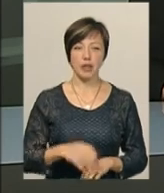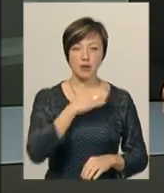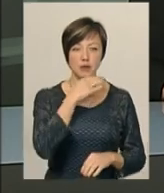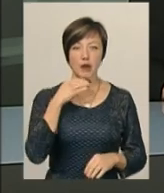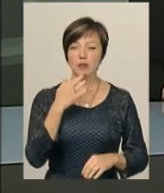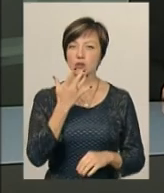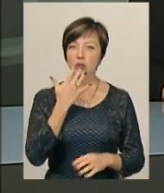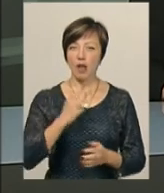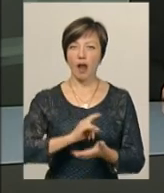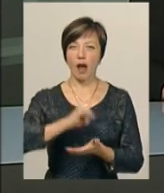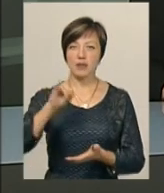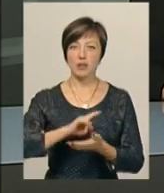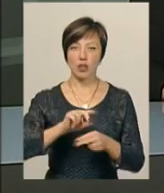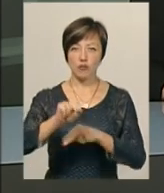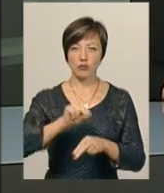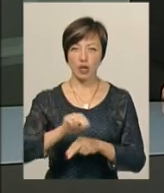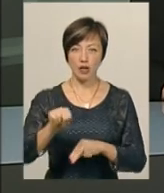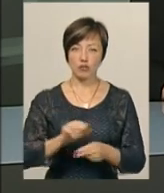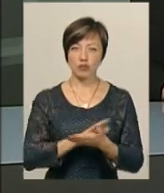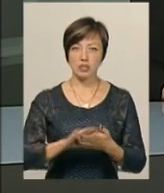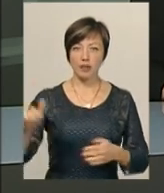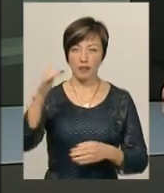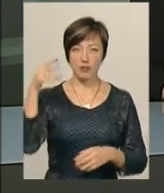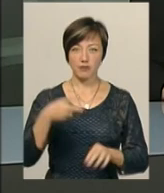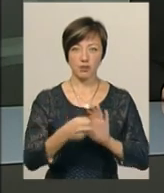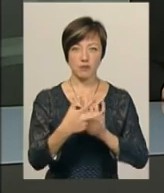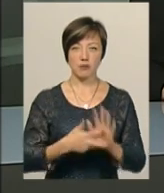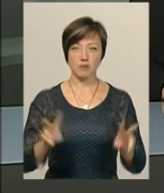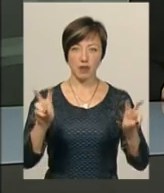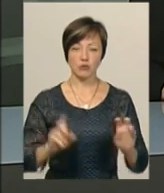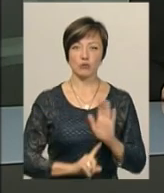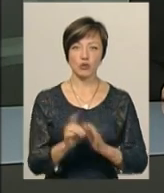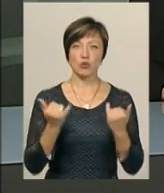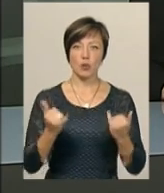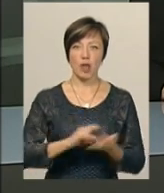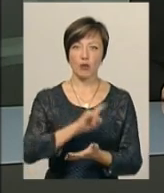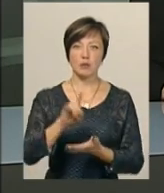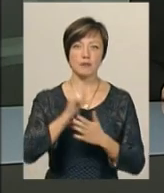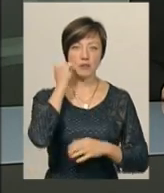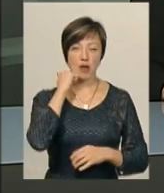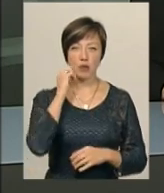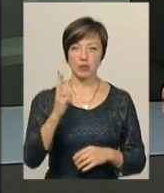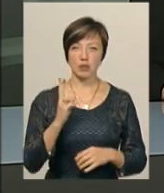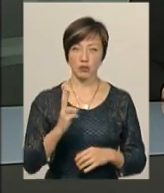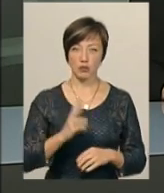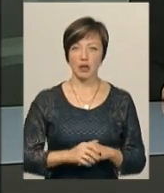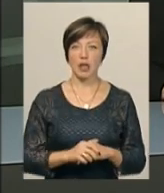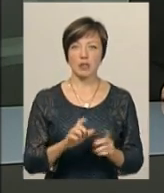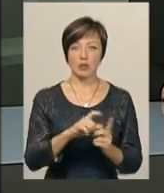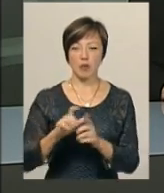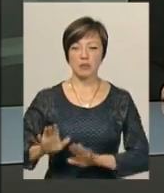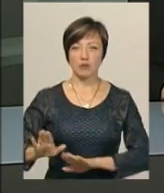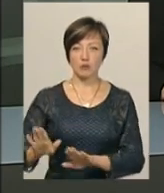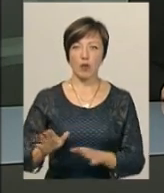Багатонаціональні авіаційні навчання «Чисте небо-2018» розпочалися сьогодні на аеродромі в Старокостянтинові. За словами